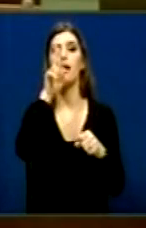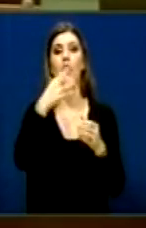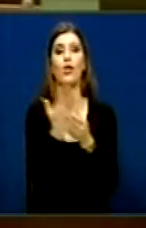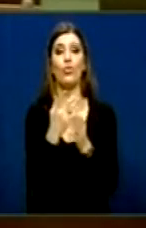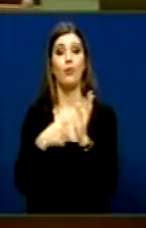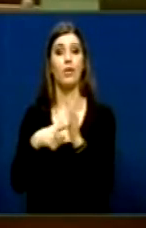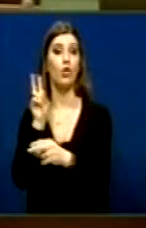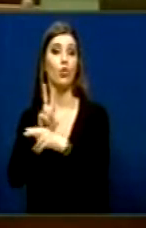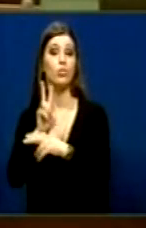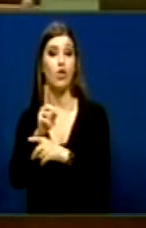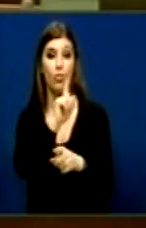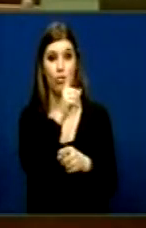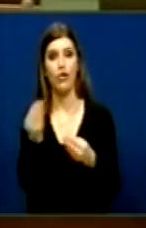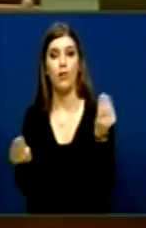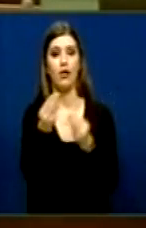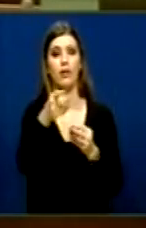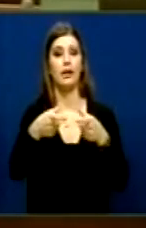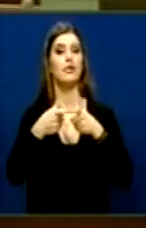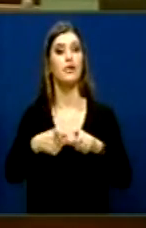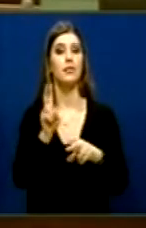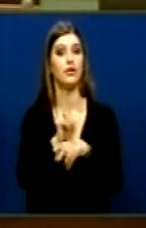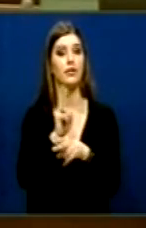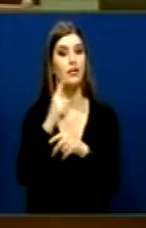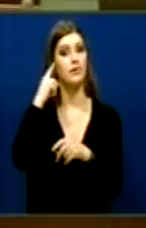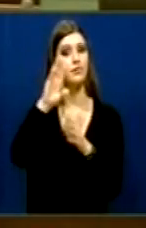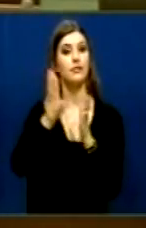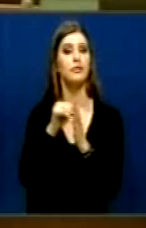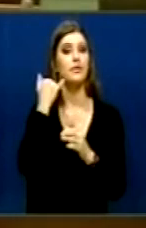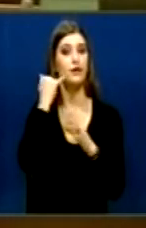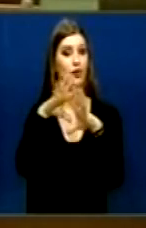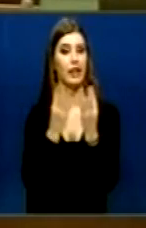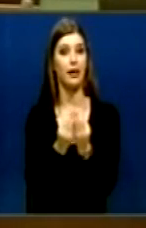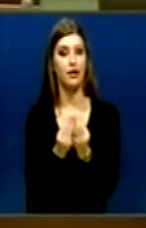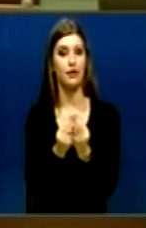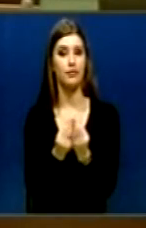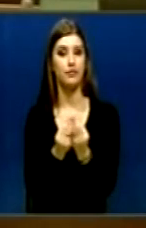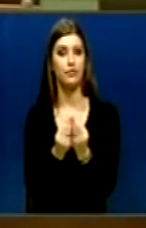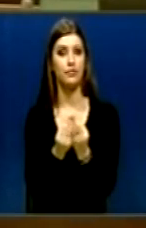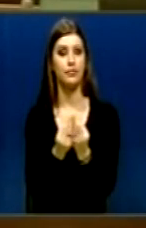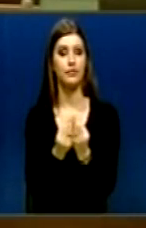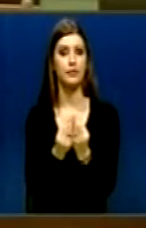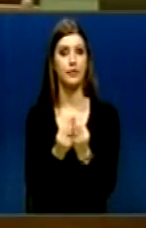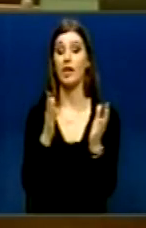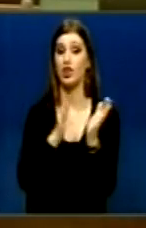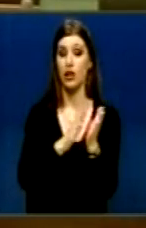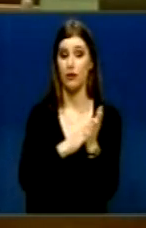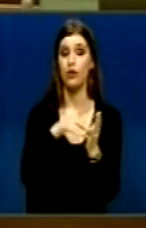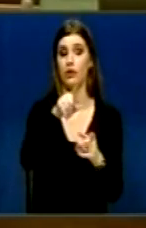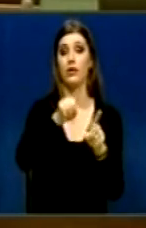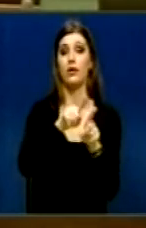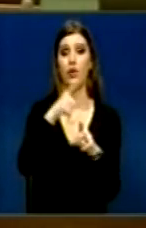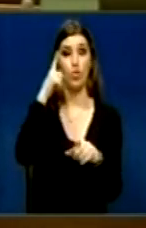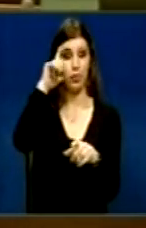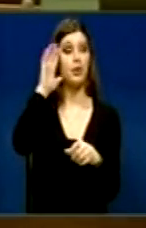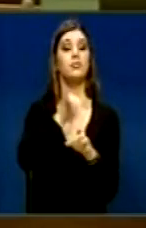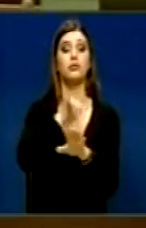kryoiministr i negociatave Dhe nuk mund të jetë tjetër Se nuk mund të jetë tjetër kryoiministr I cili shkën në negociatave me dasisit E dhe prandajit